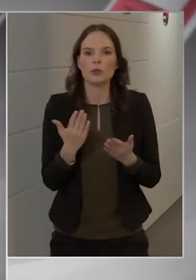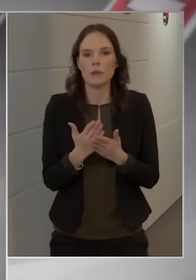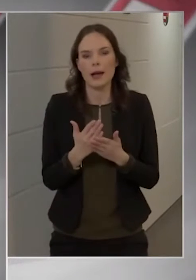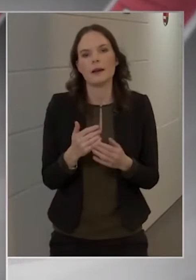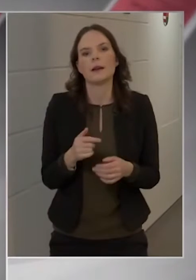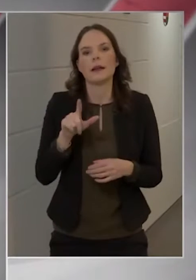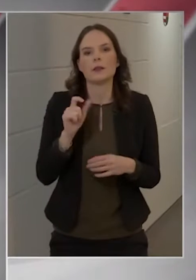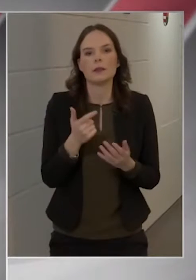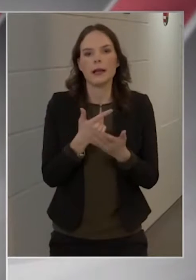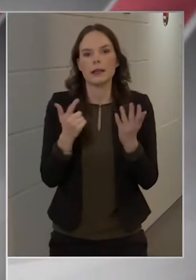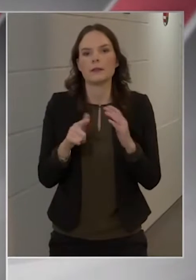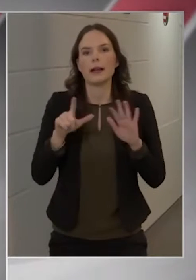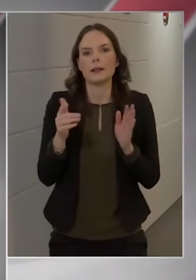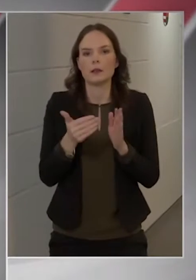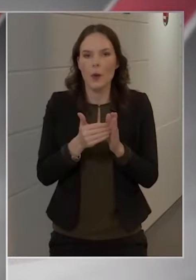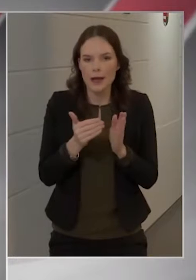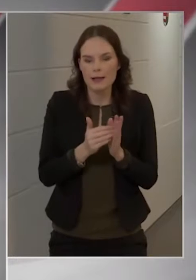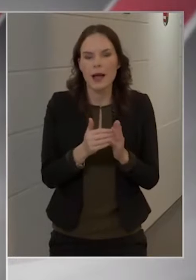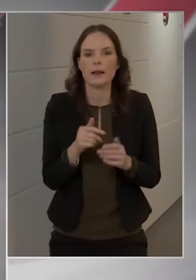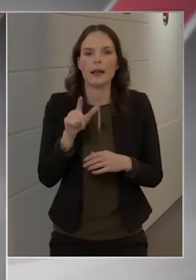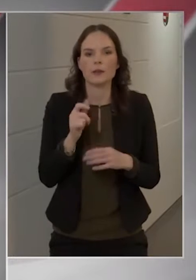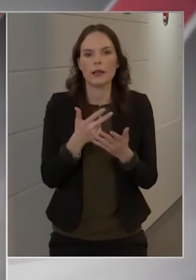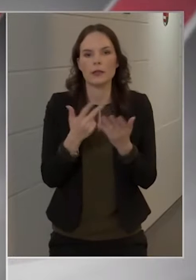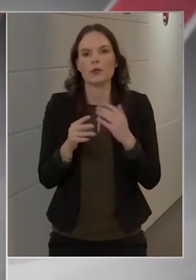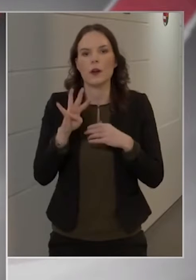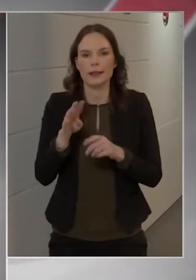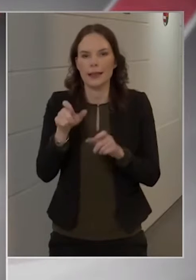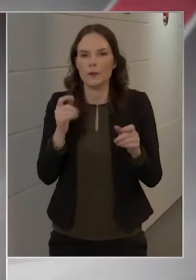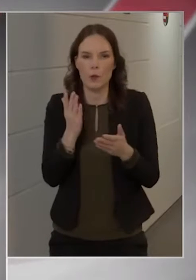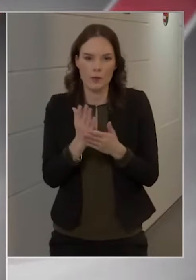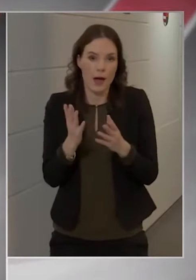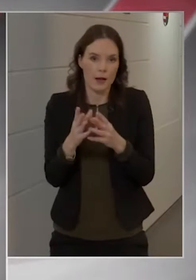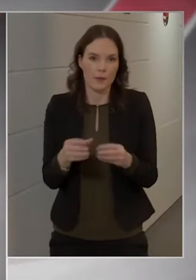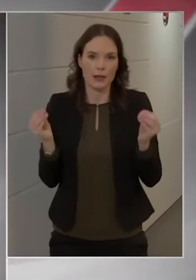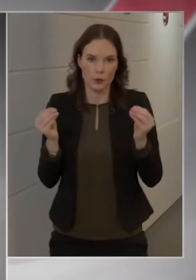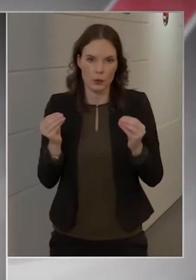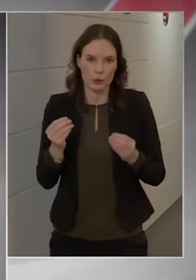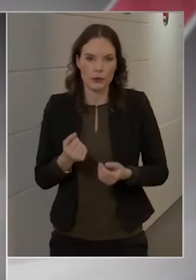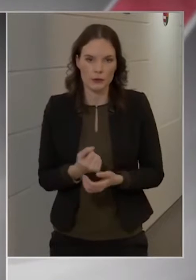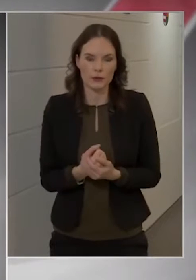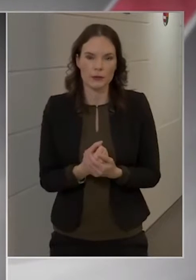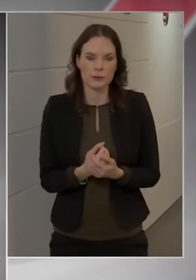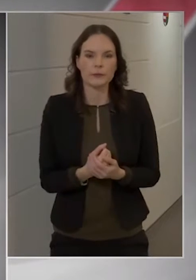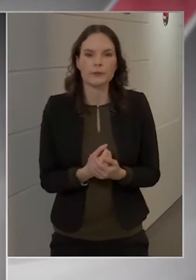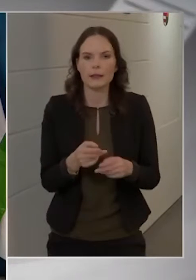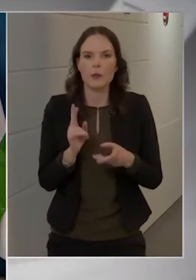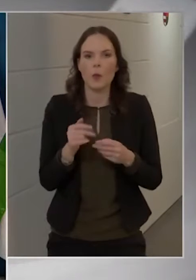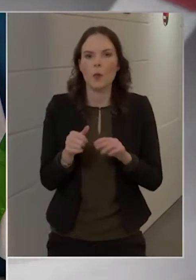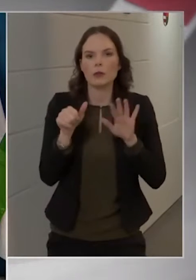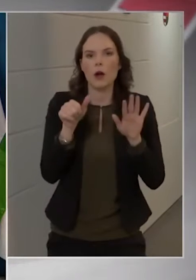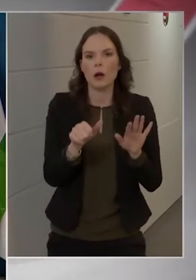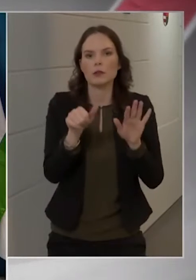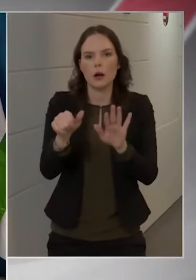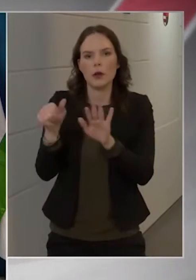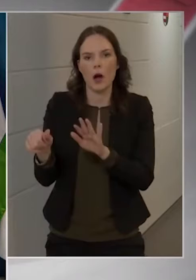az elhúnytak száma 12.739 főre emelkedett, hangzott el az operatív törzsmai tájékoztatóján. Müller